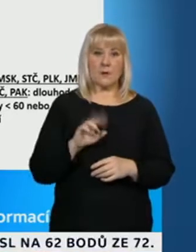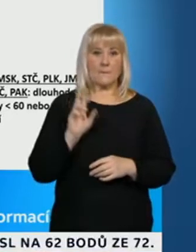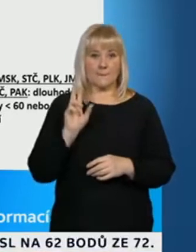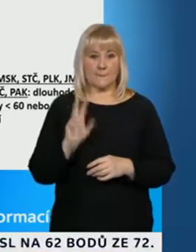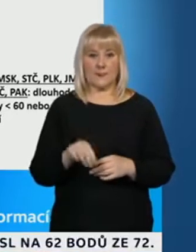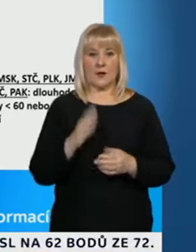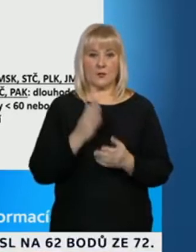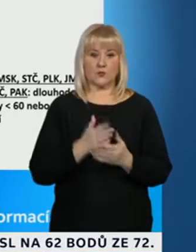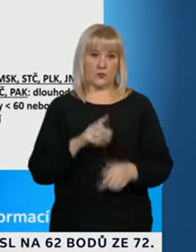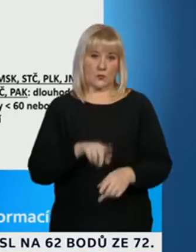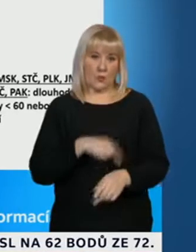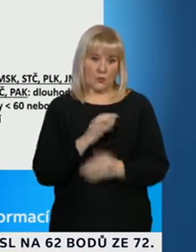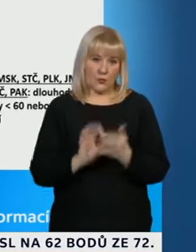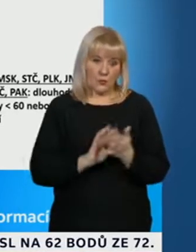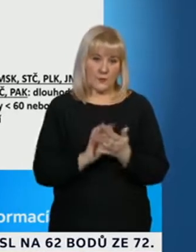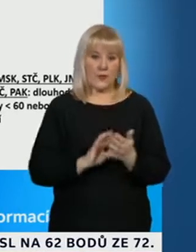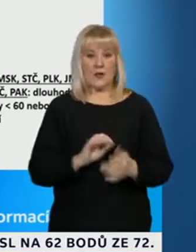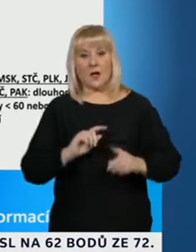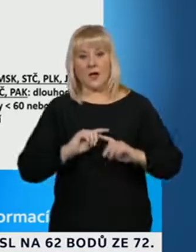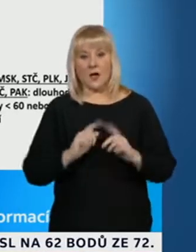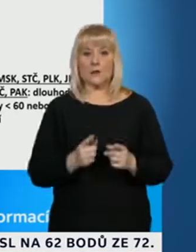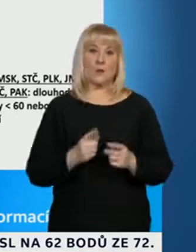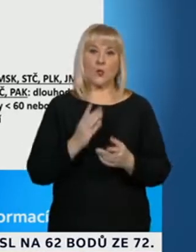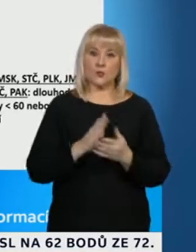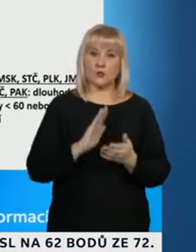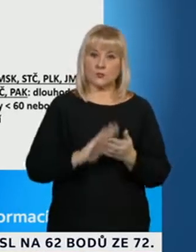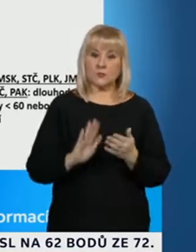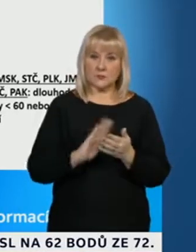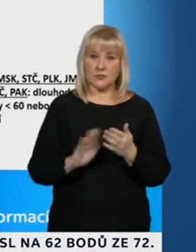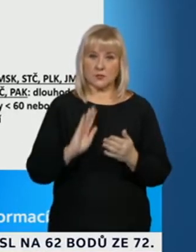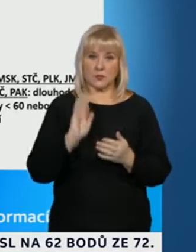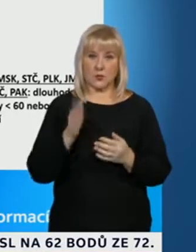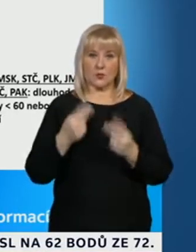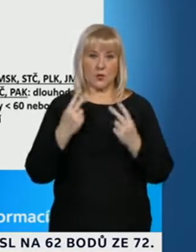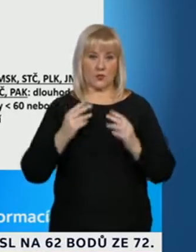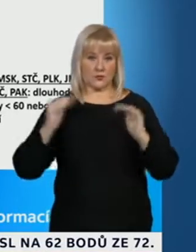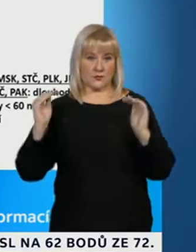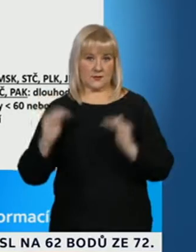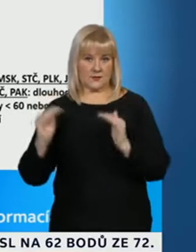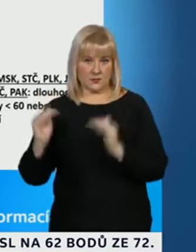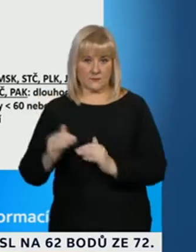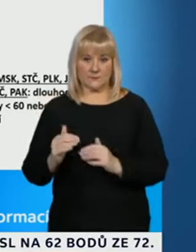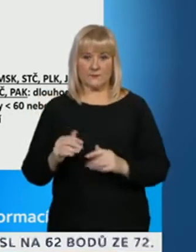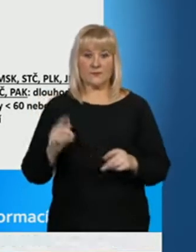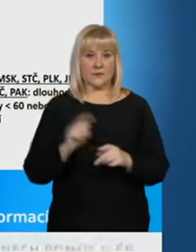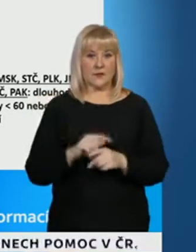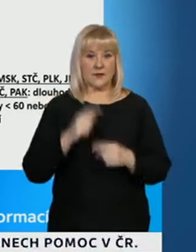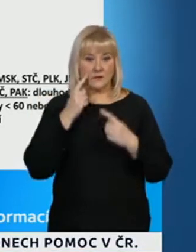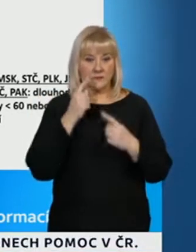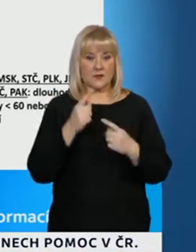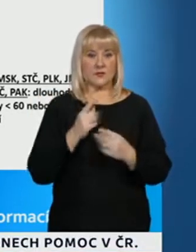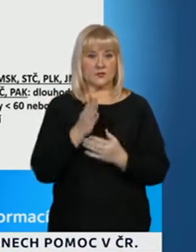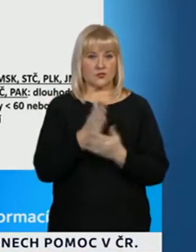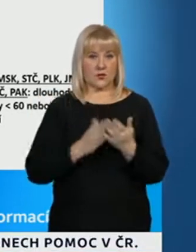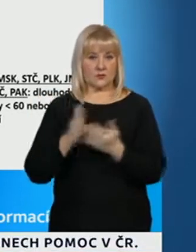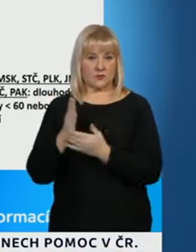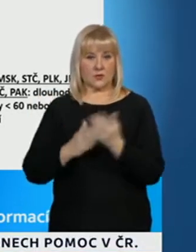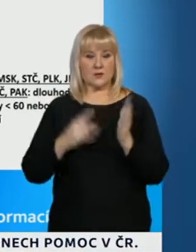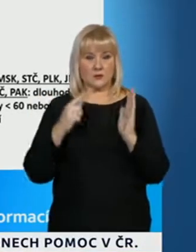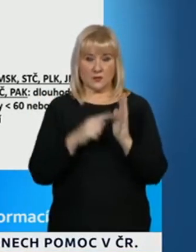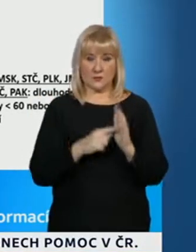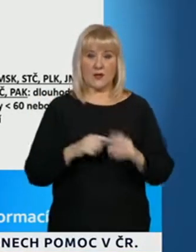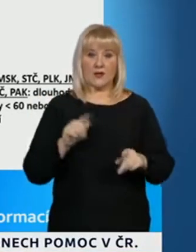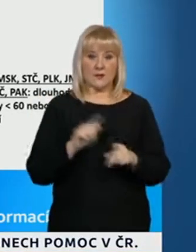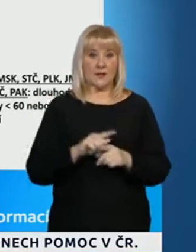dlouhodobě a nebo velmi významně směřuje k relativně nějakým nižším hodnotám. A je to vidět i na těch dílčích komponentách. A